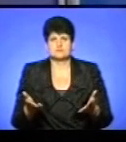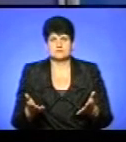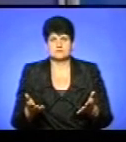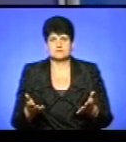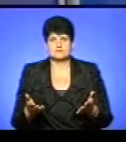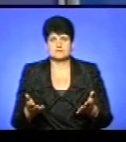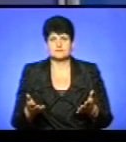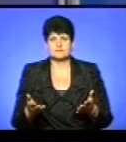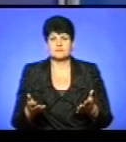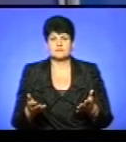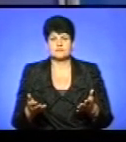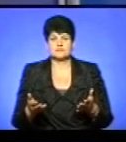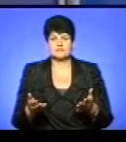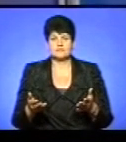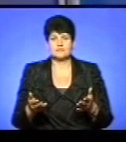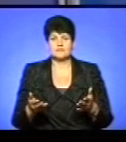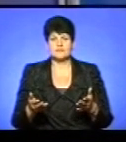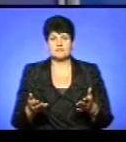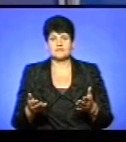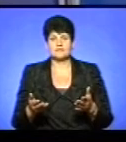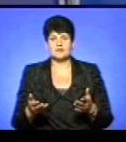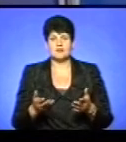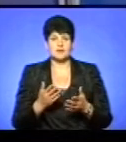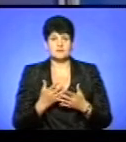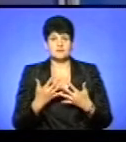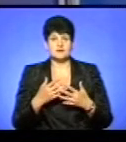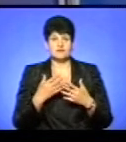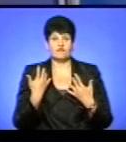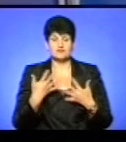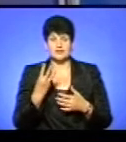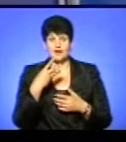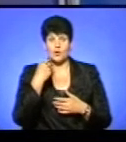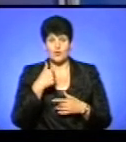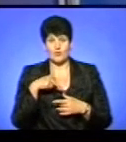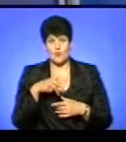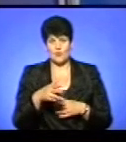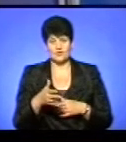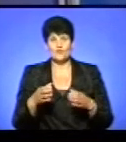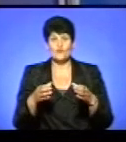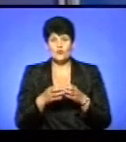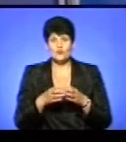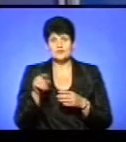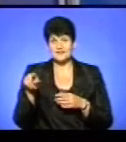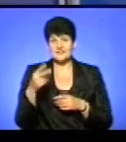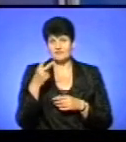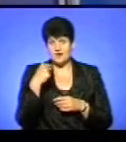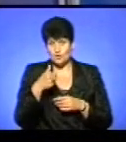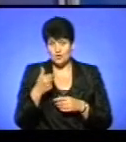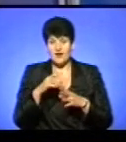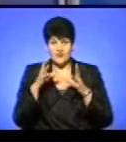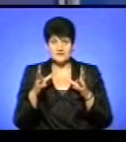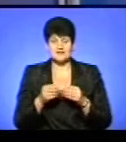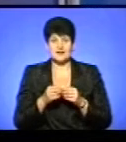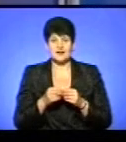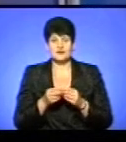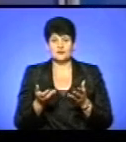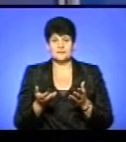Як це сталося? Мало би вже не ходити. роки вже ходить. Три роки, так, в групі ті два роки, а так взагалі. Ну,